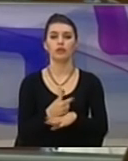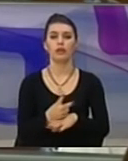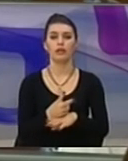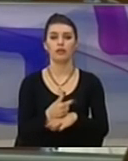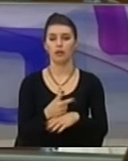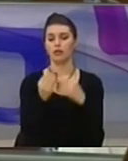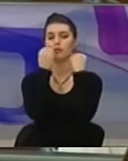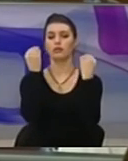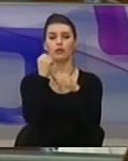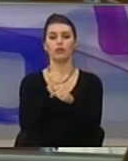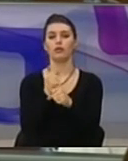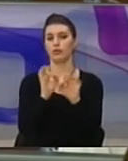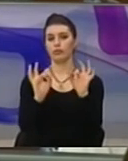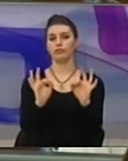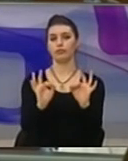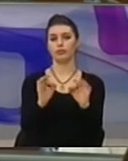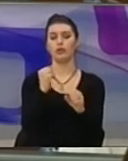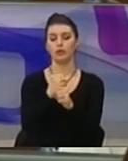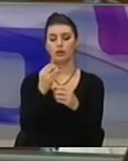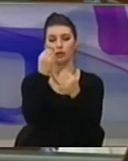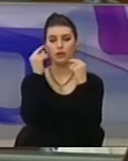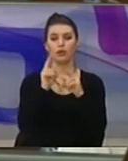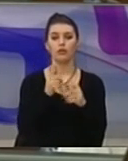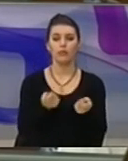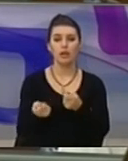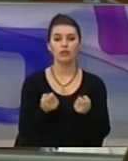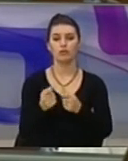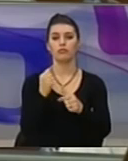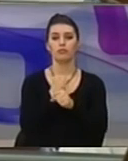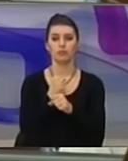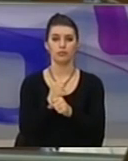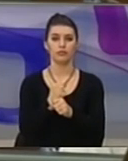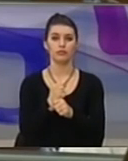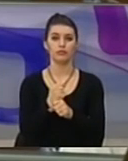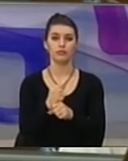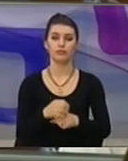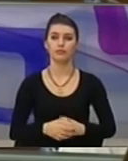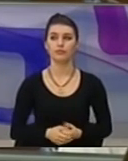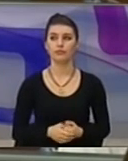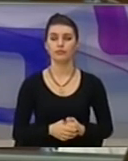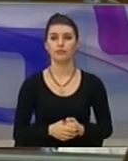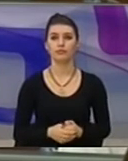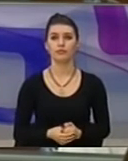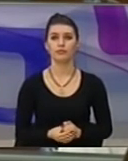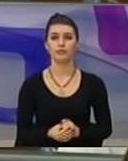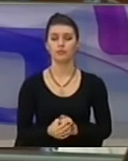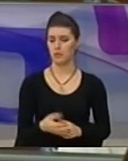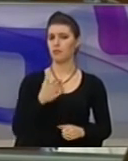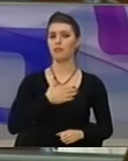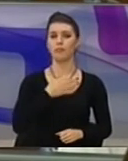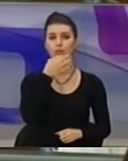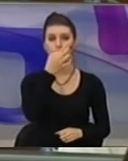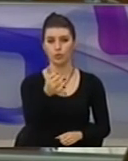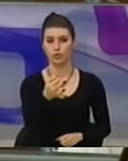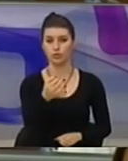shkort e shqep, që e njojnë mirë funksionimin e sistemit bashkohor shëndetsor. Pra po ju pëhes, a